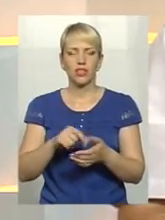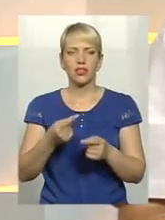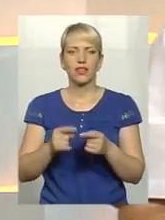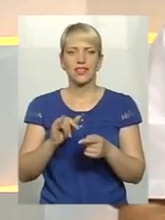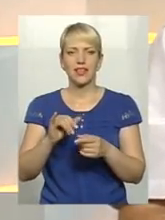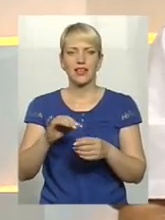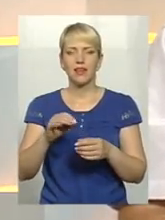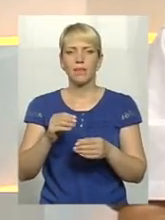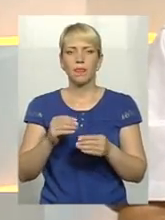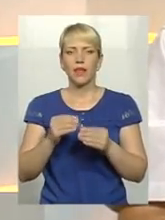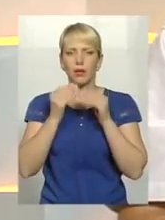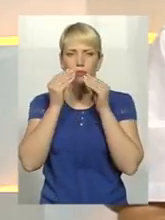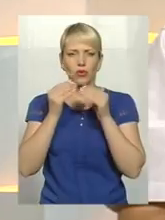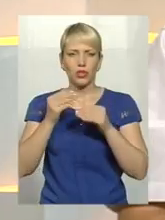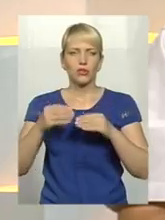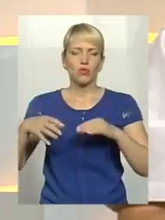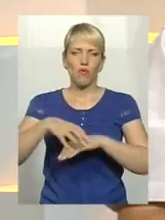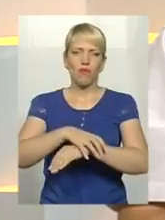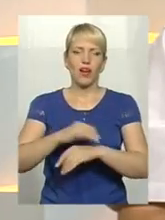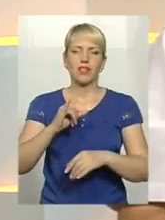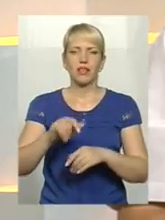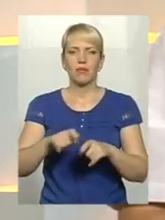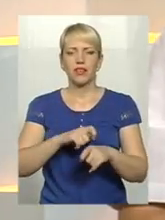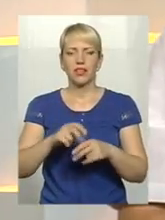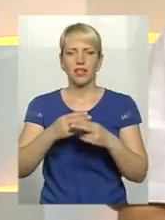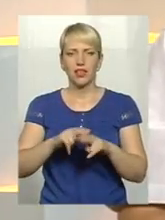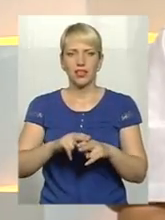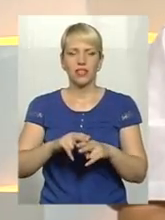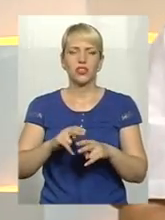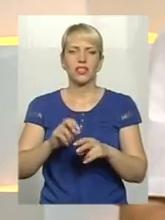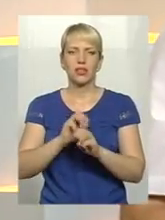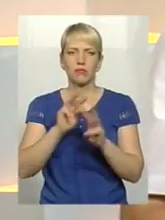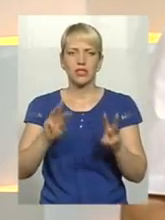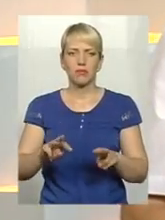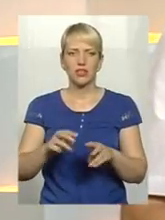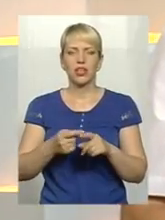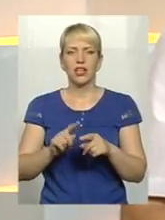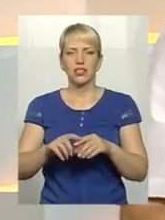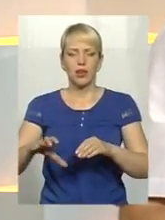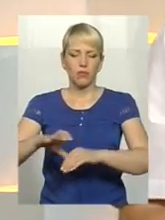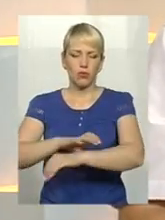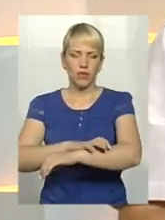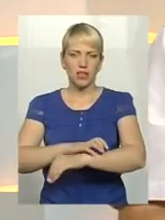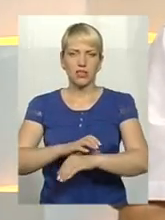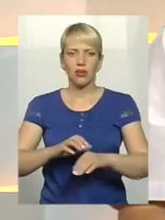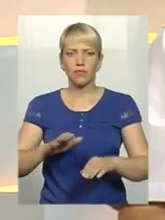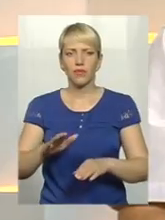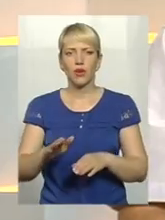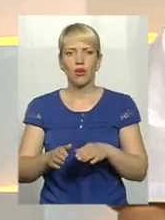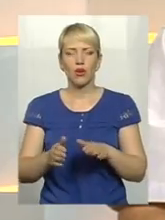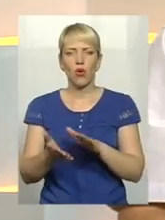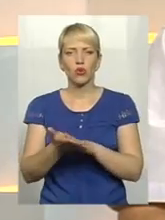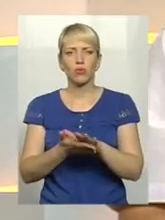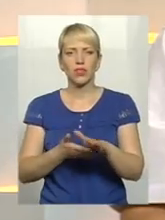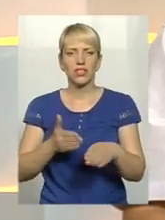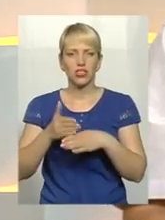протезування, це і матеріально-технічне забезпечення медичних закладів, це і протезно-ортопедична допомога.